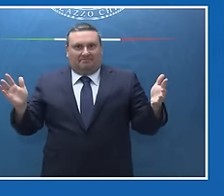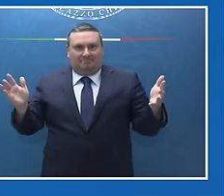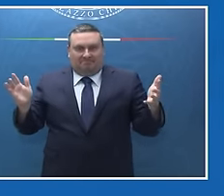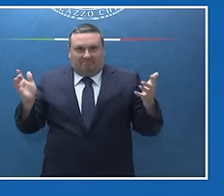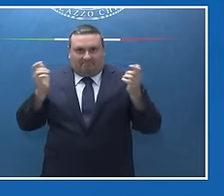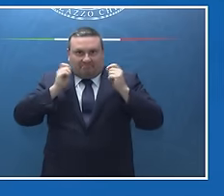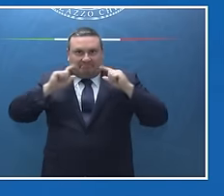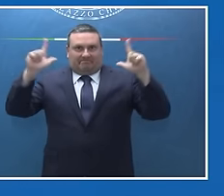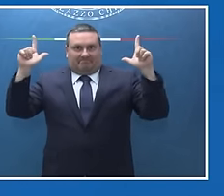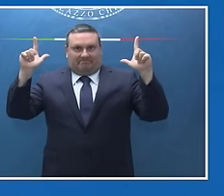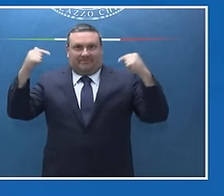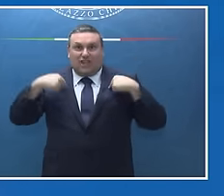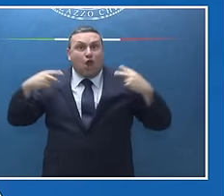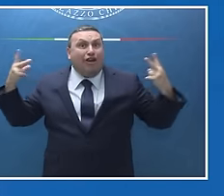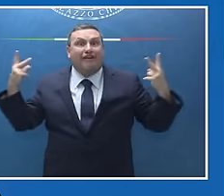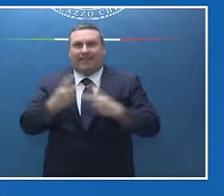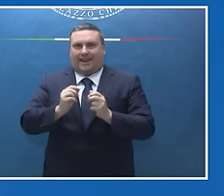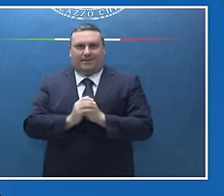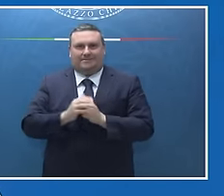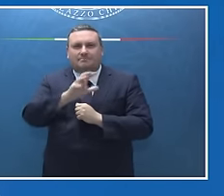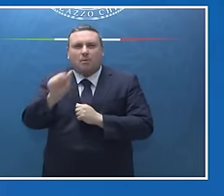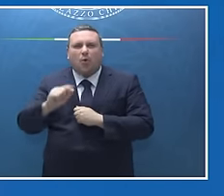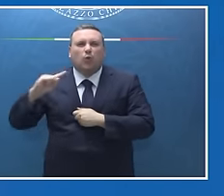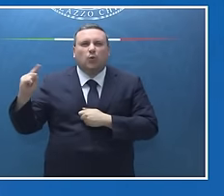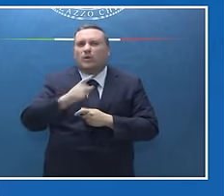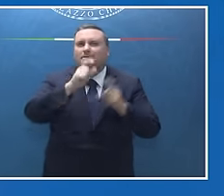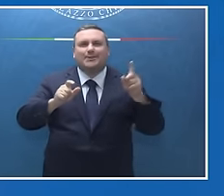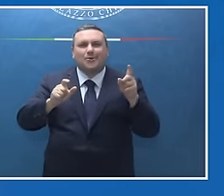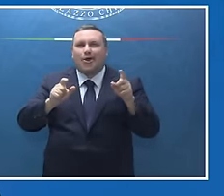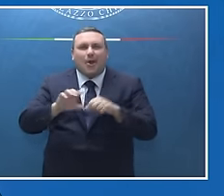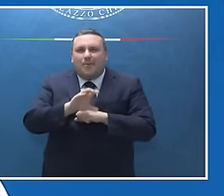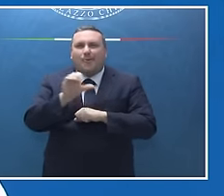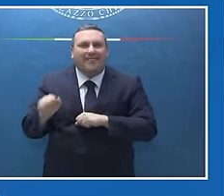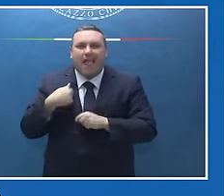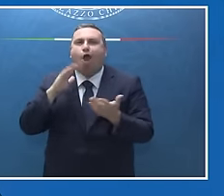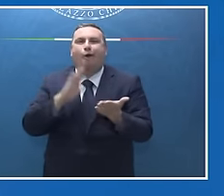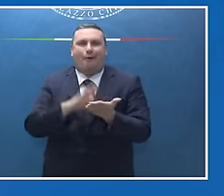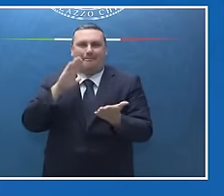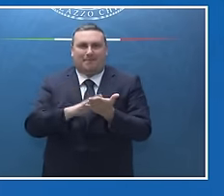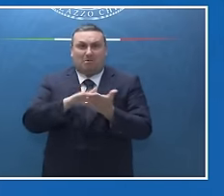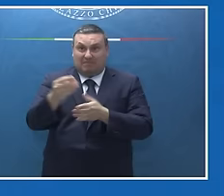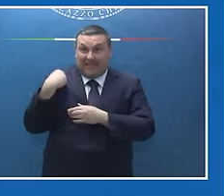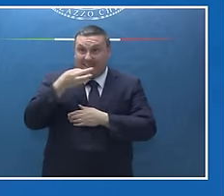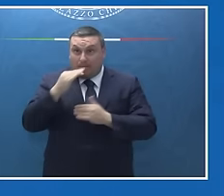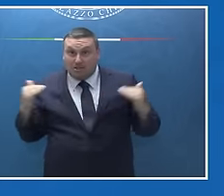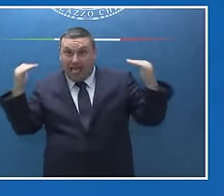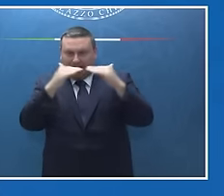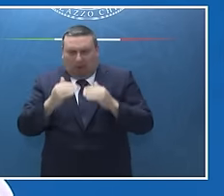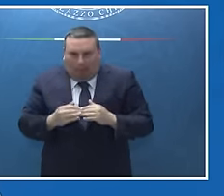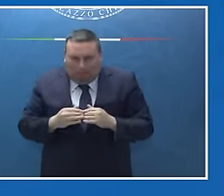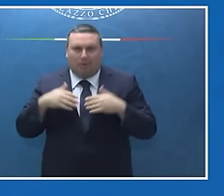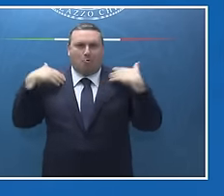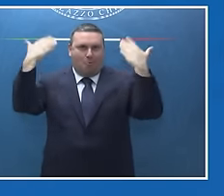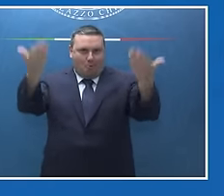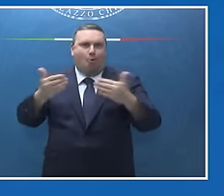davvero io devo fare i complimenti a tutti i pugliesi. Lei chiedeva se siano stati all'altezza del compito, credo che siano stati